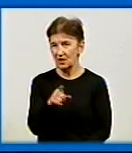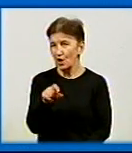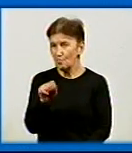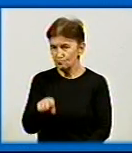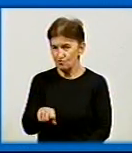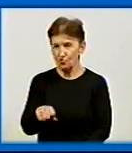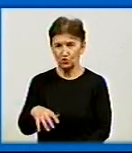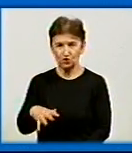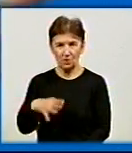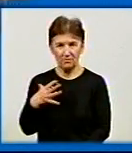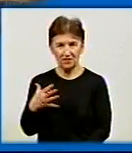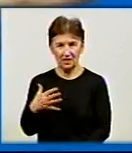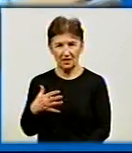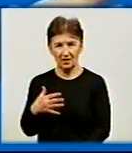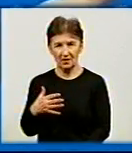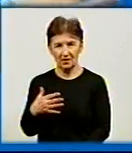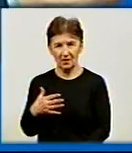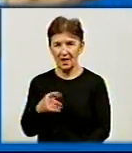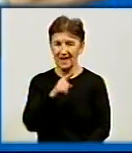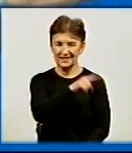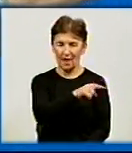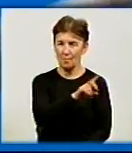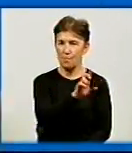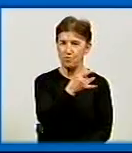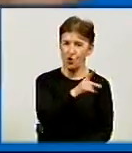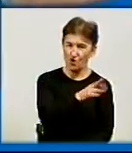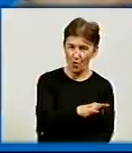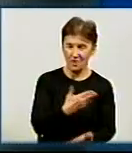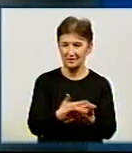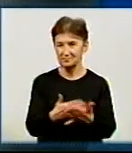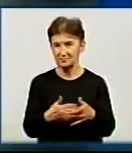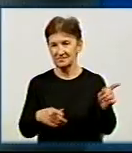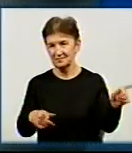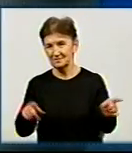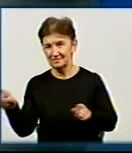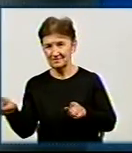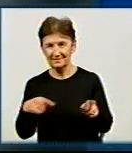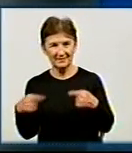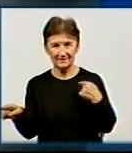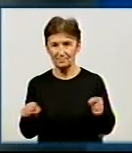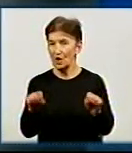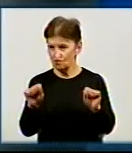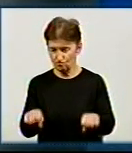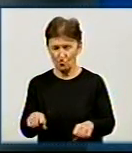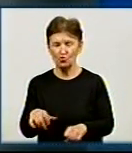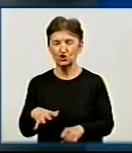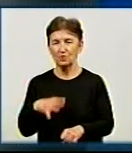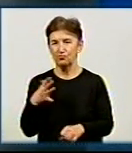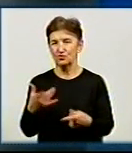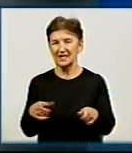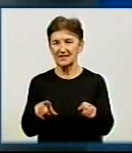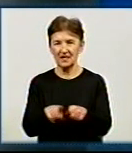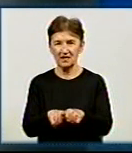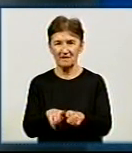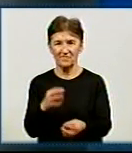у нас дівка Олександрія, а там, наприклад, пан Бойко, який його тренером безбольний конкурен. Безумовно. Може бути і таке в